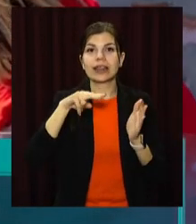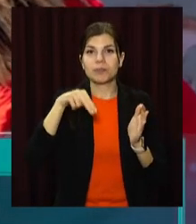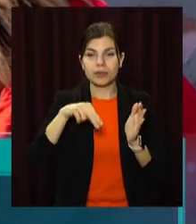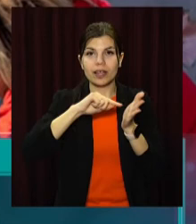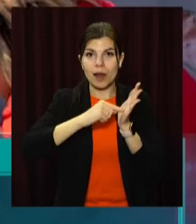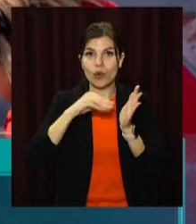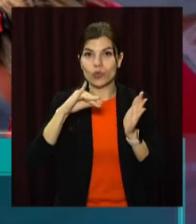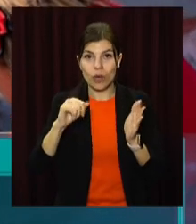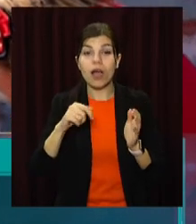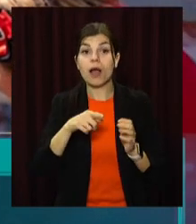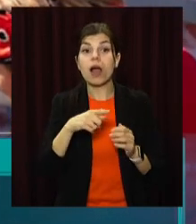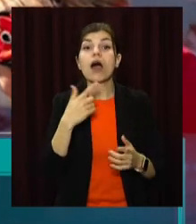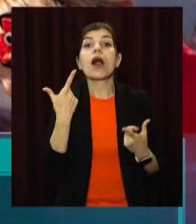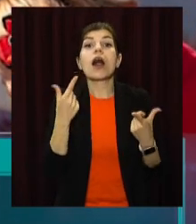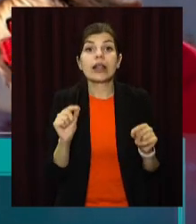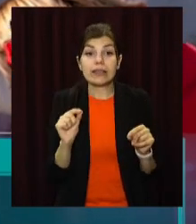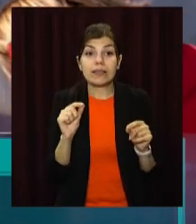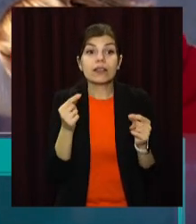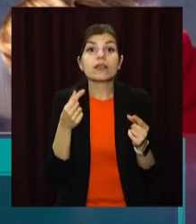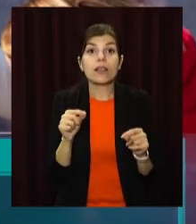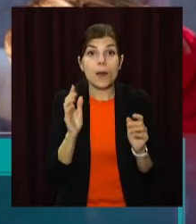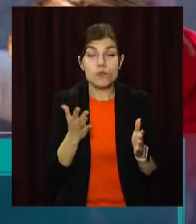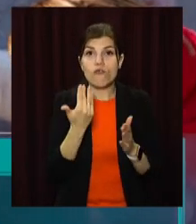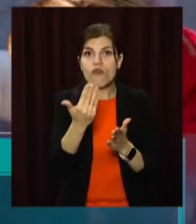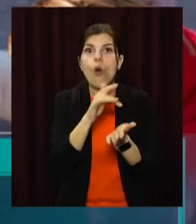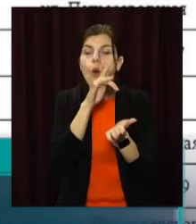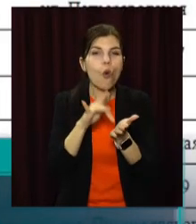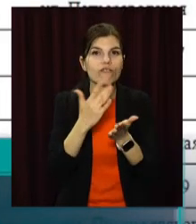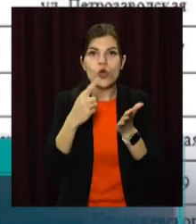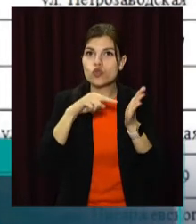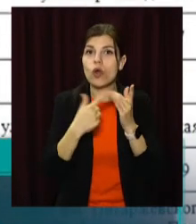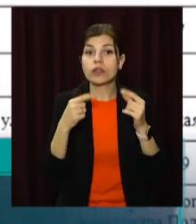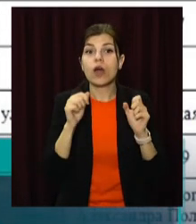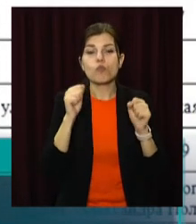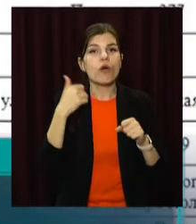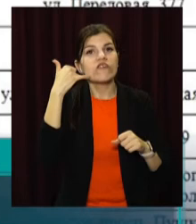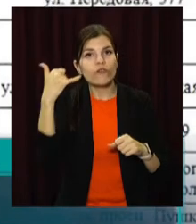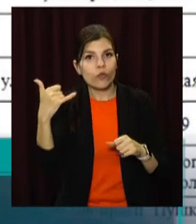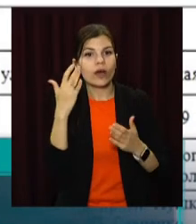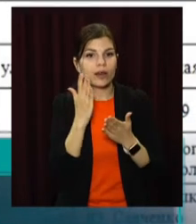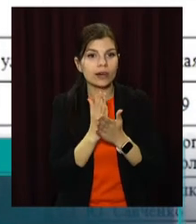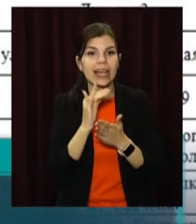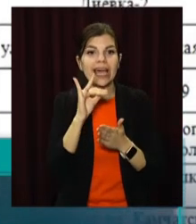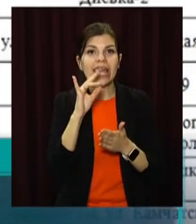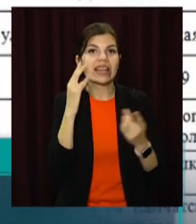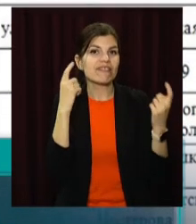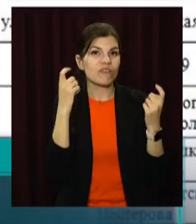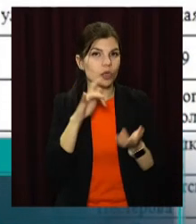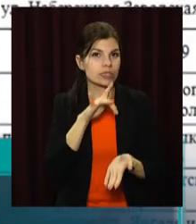А вздізнатися, де саме проходитимуть заходи у вашому населеному пункті, можна за телефонами інфоцентру.